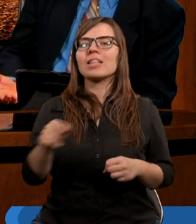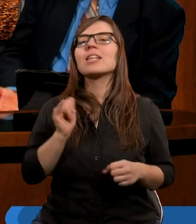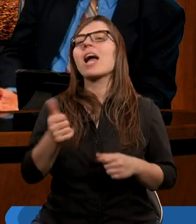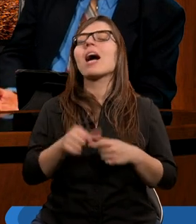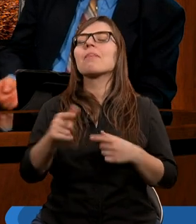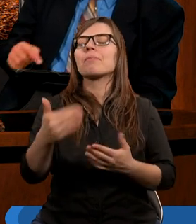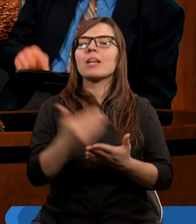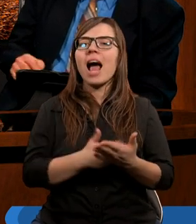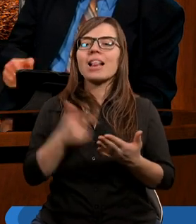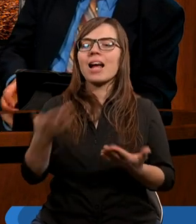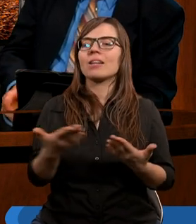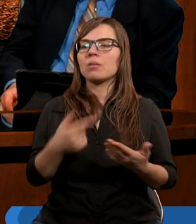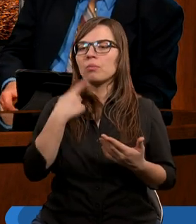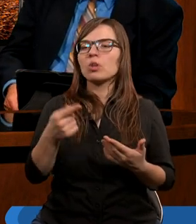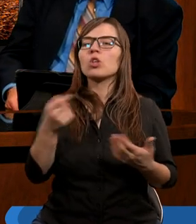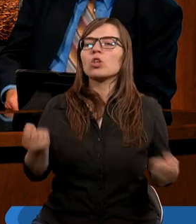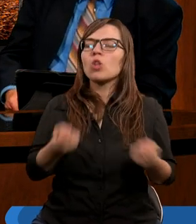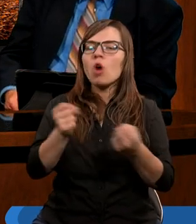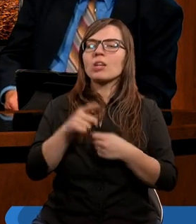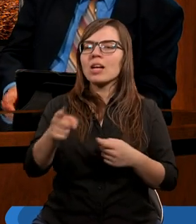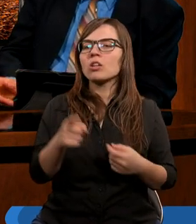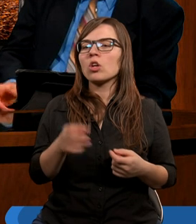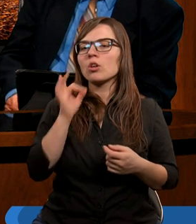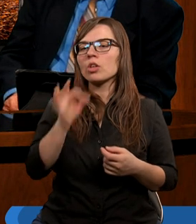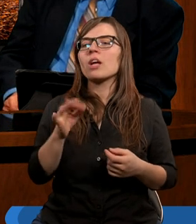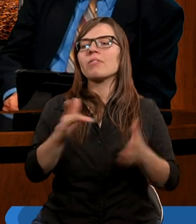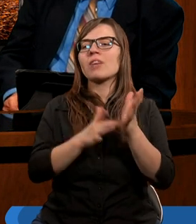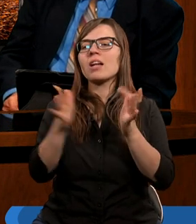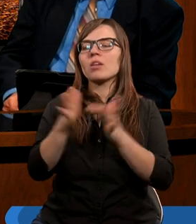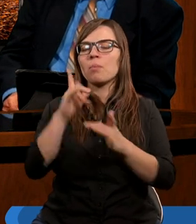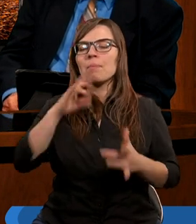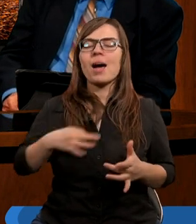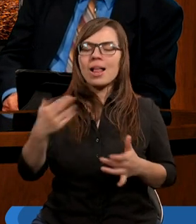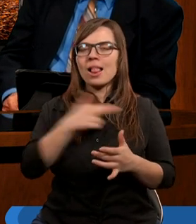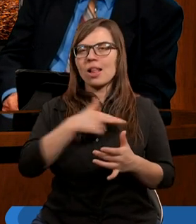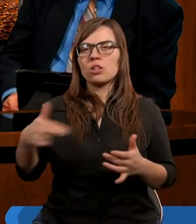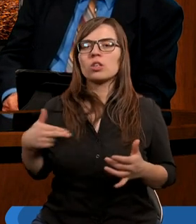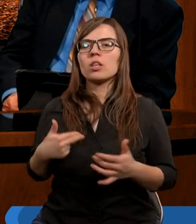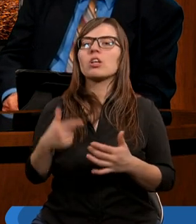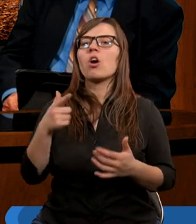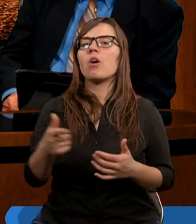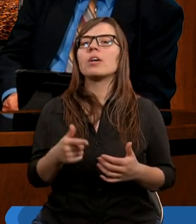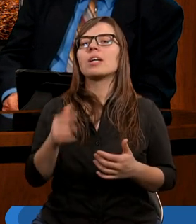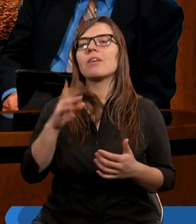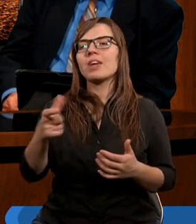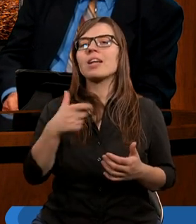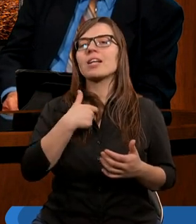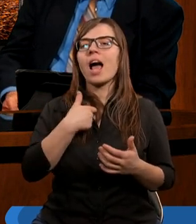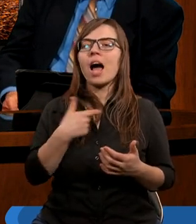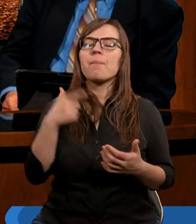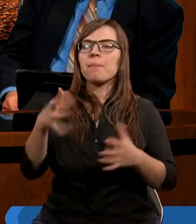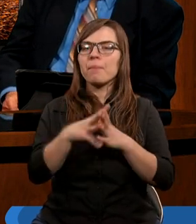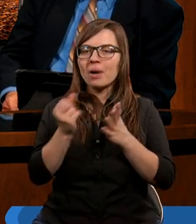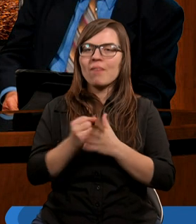jakie jest rozwiązanie problemu? Bogu niech będą dzięki przez Jezusa Chrystusa, naszego Pana. Tak więc, ja sam służę